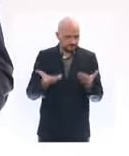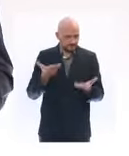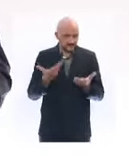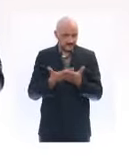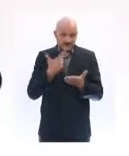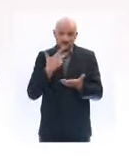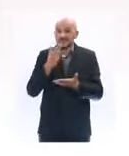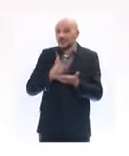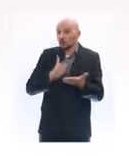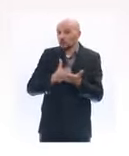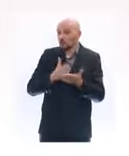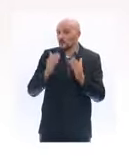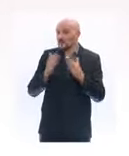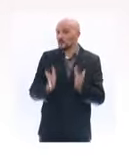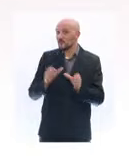Parfait.